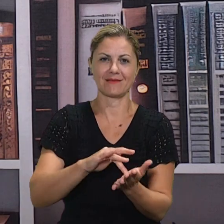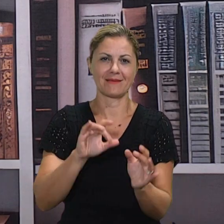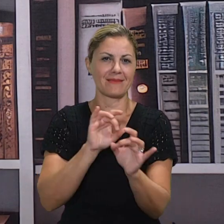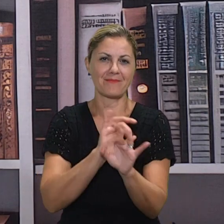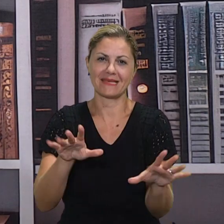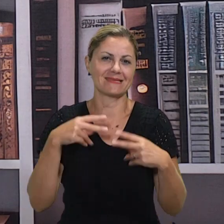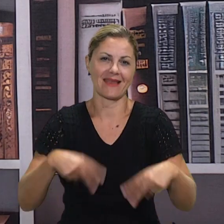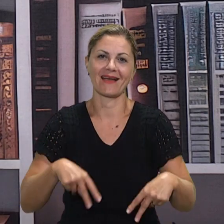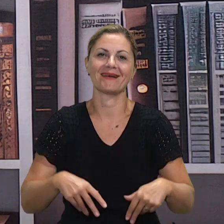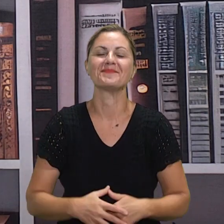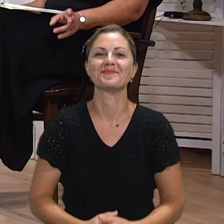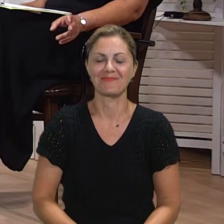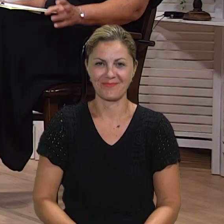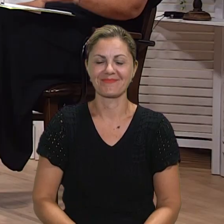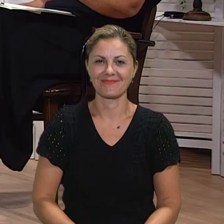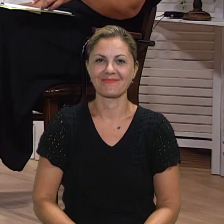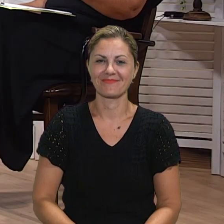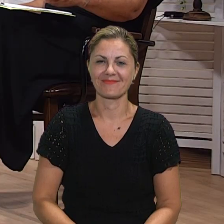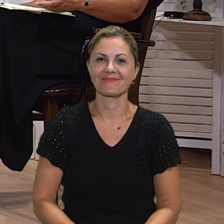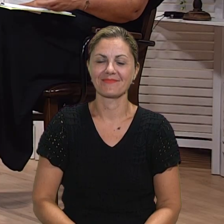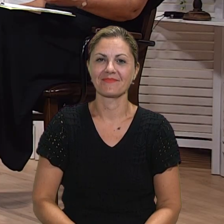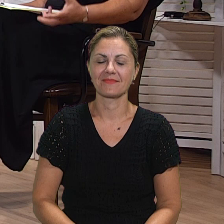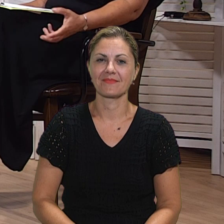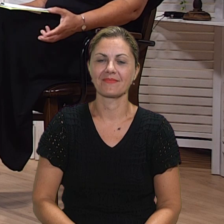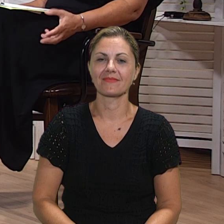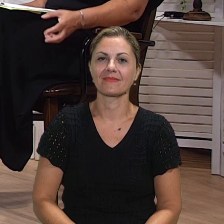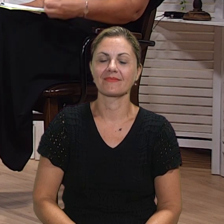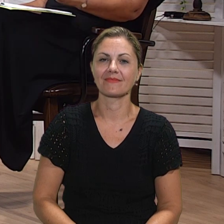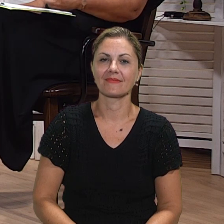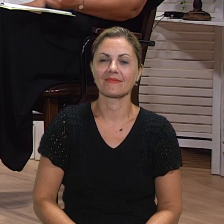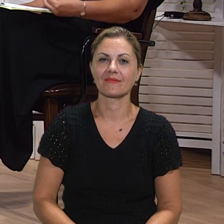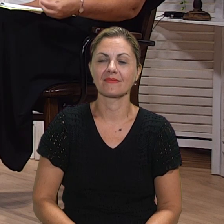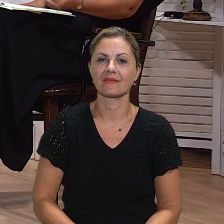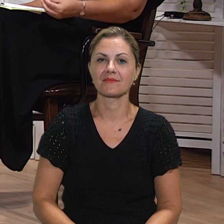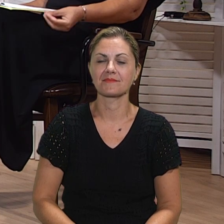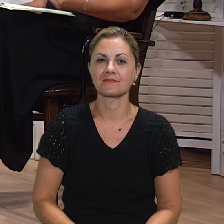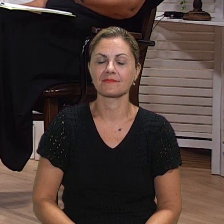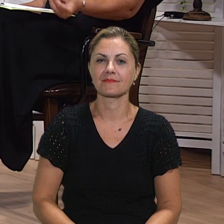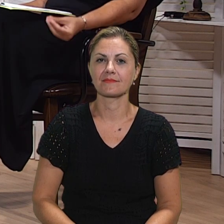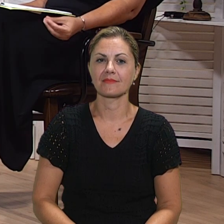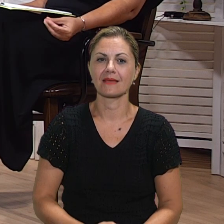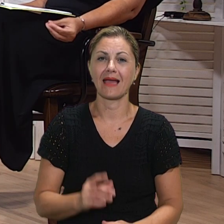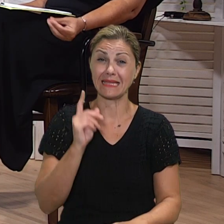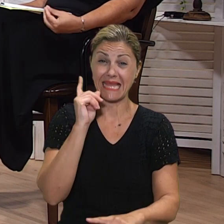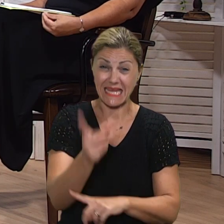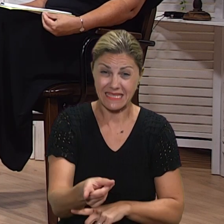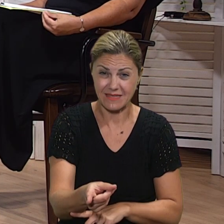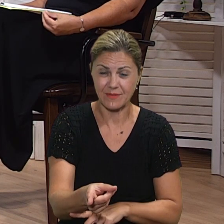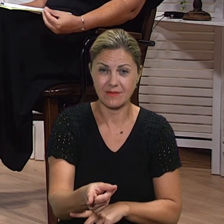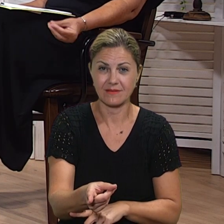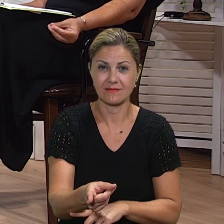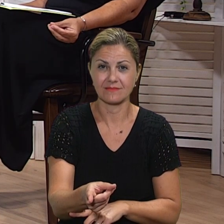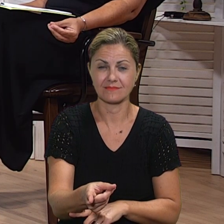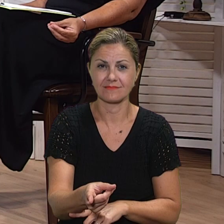nema straha za njihovu budućnost. To znači da kad tražimo od djeteta nešto da napravi, kad mu nešto u pravilu mi uvijek naredimo, treba ga i